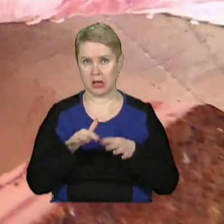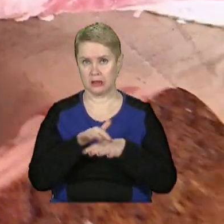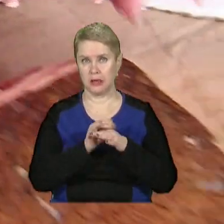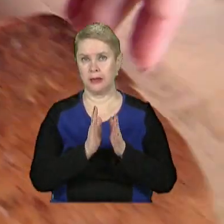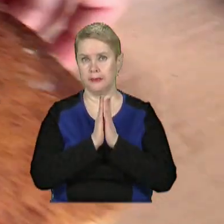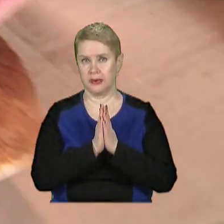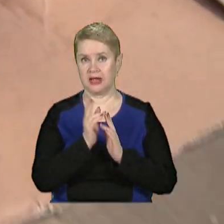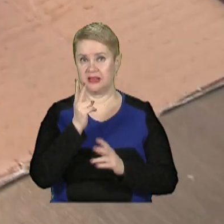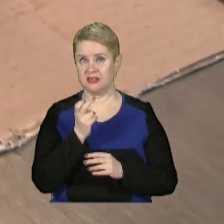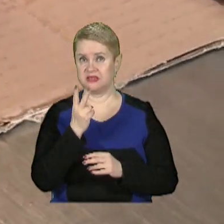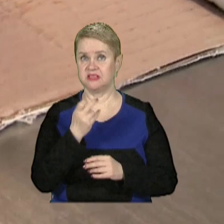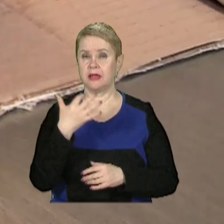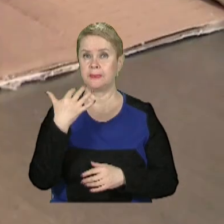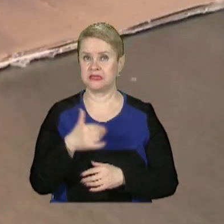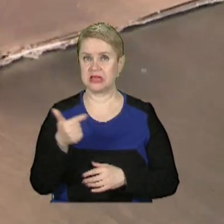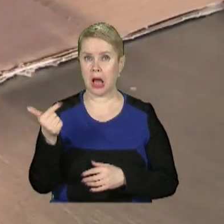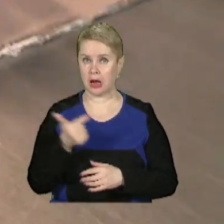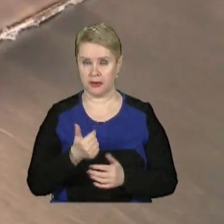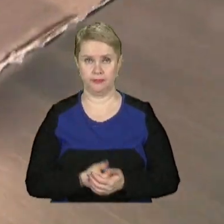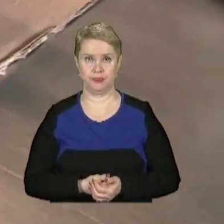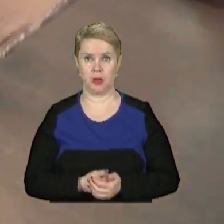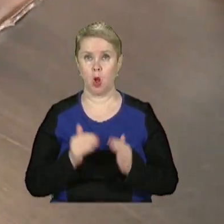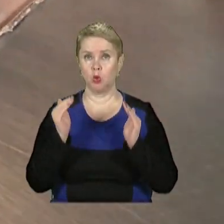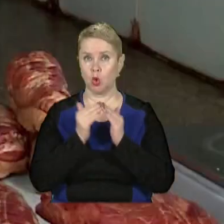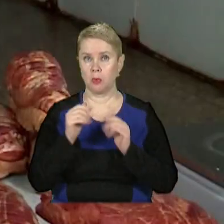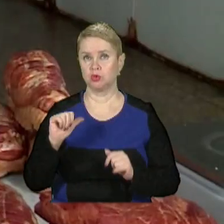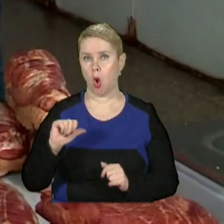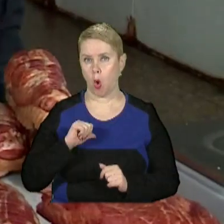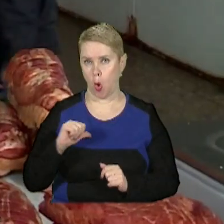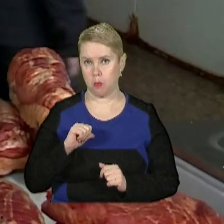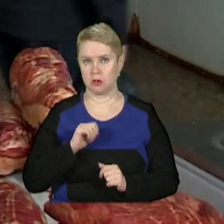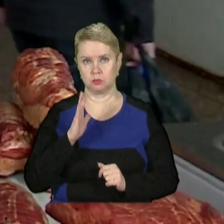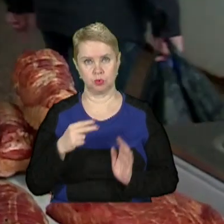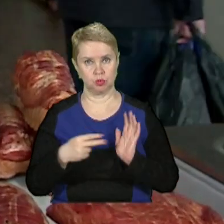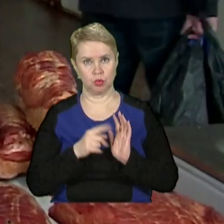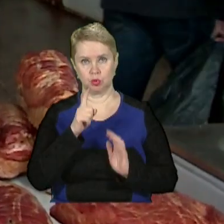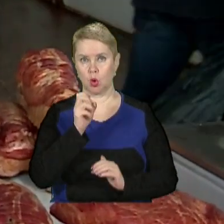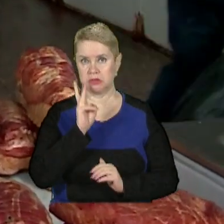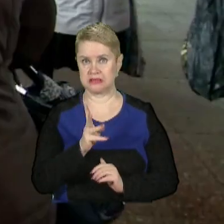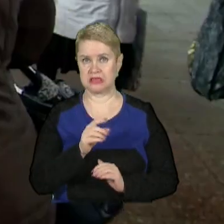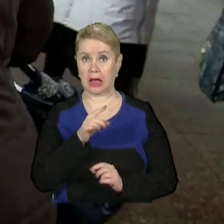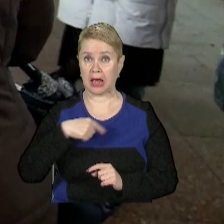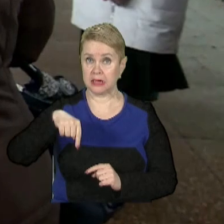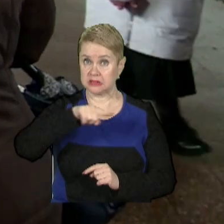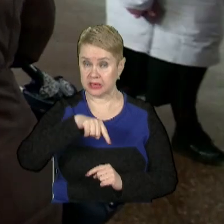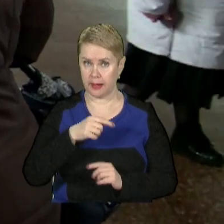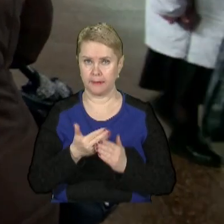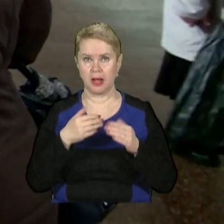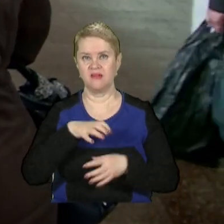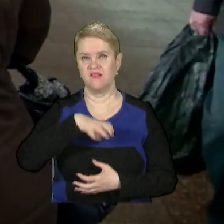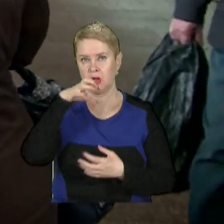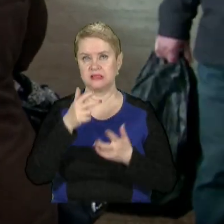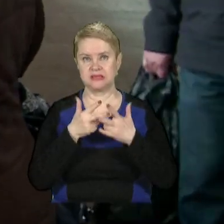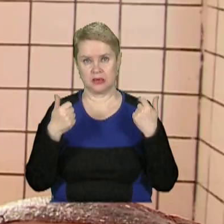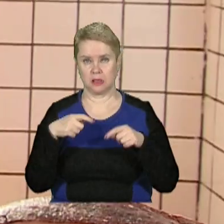ринку просять 200-250 гривень, а от домашня ковбаска обійдеться у 130 за кільце. Перед великоднем,